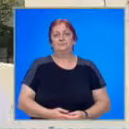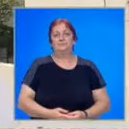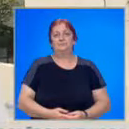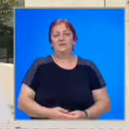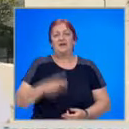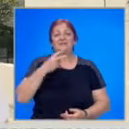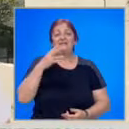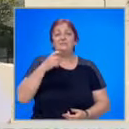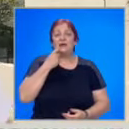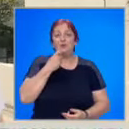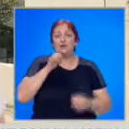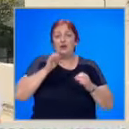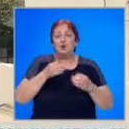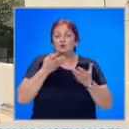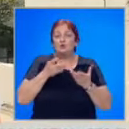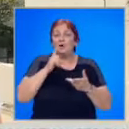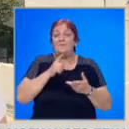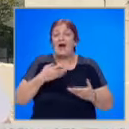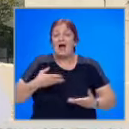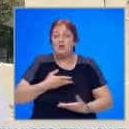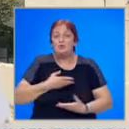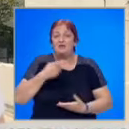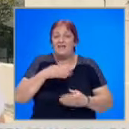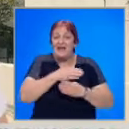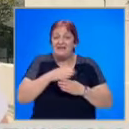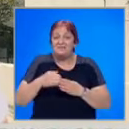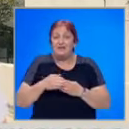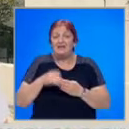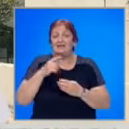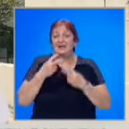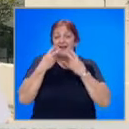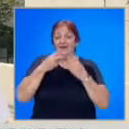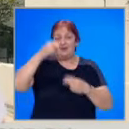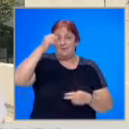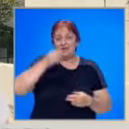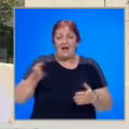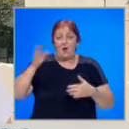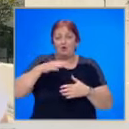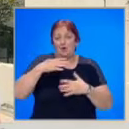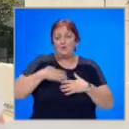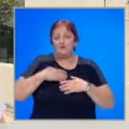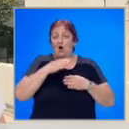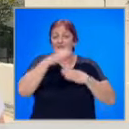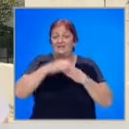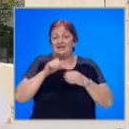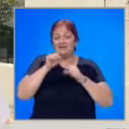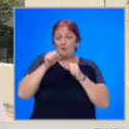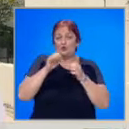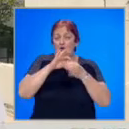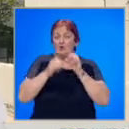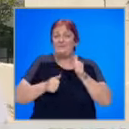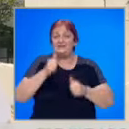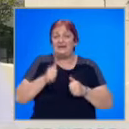25 години точно толкова бяха нужни да изминат, за да види България отново свой финалист в бокса на